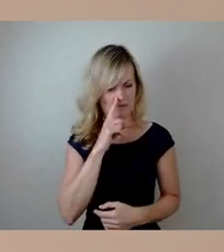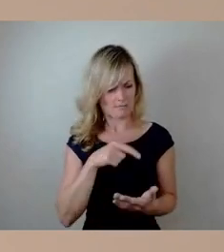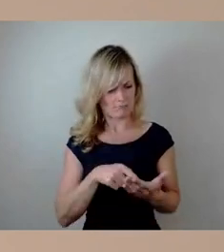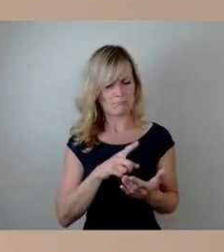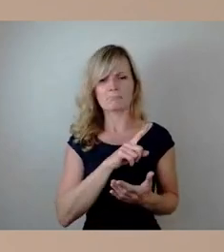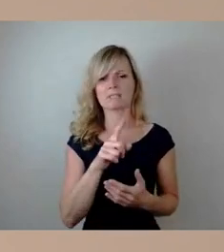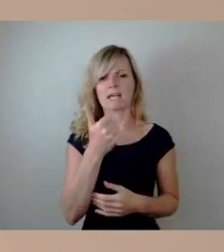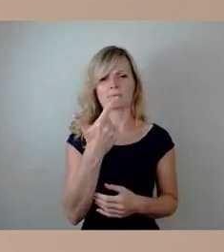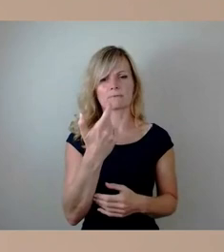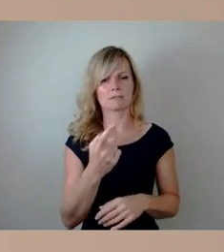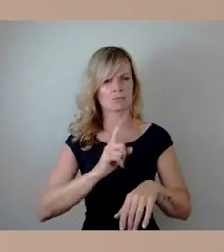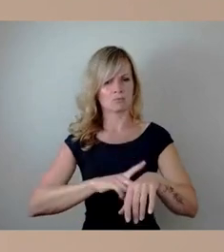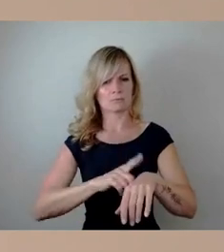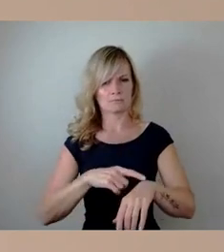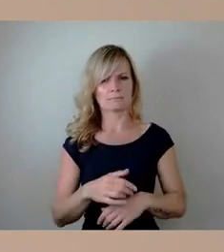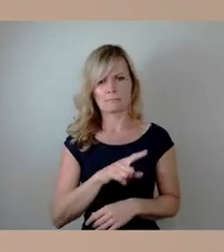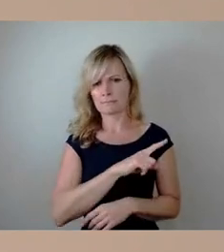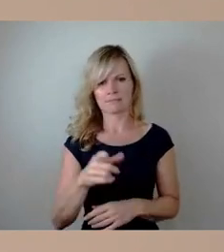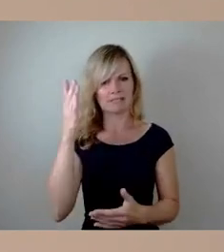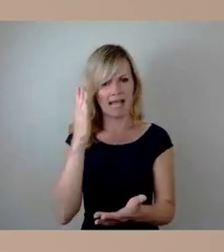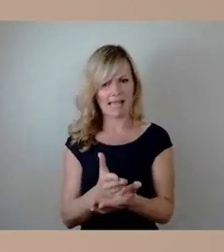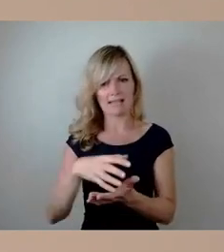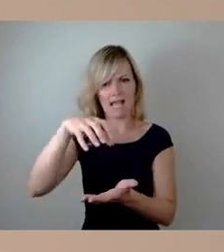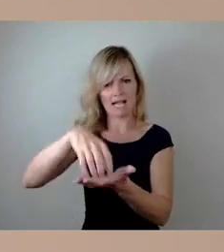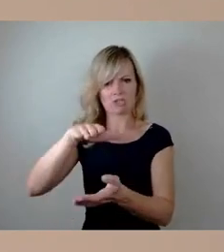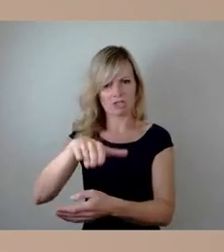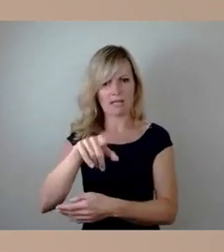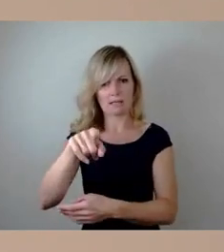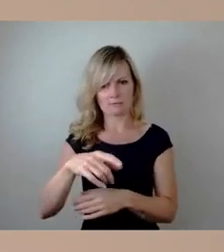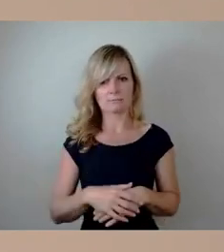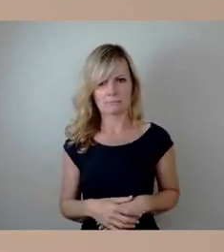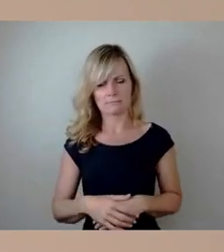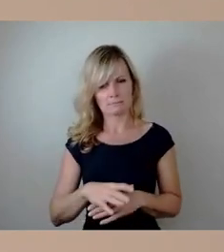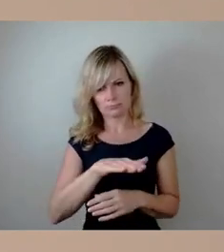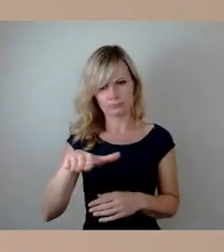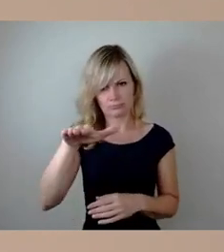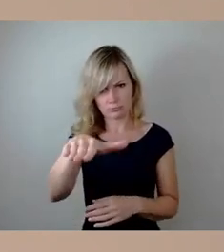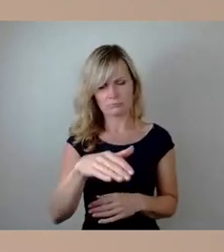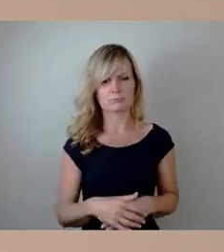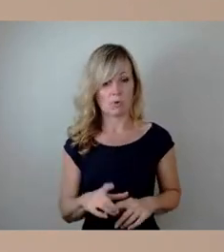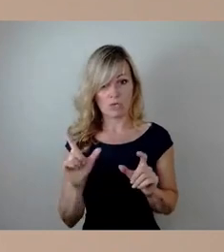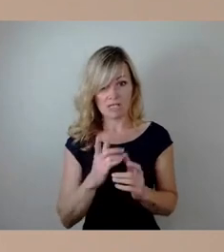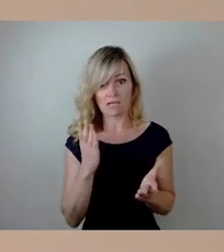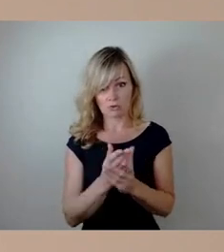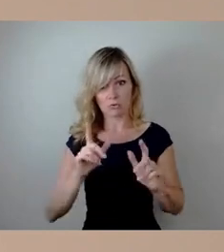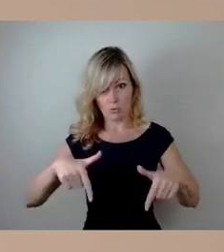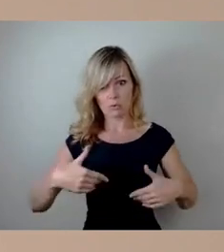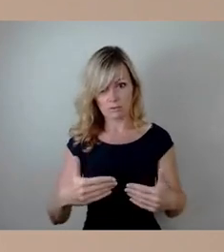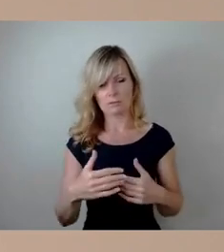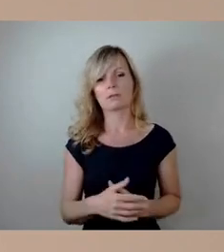Uhr bis zur Endteilstelle gefahren wurde. ich sage jetzt mal weit nach Konzertbeginn. Den Fahrgästen aber empfohlen wurde,